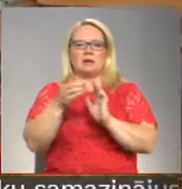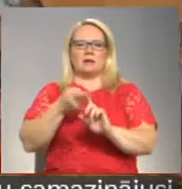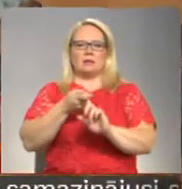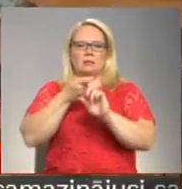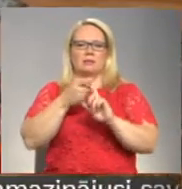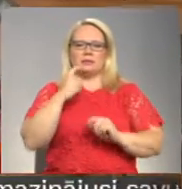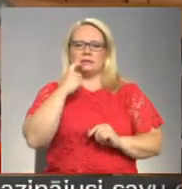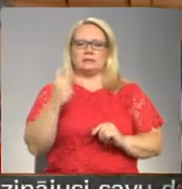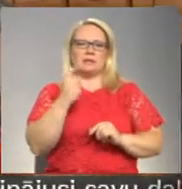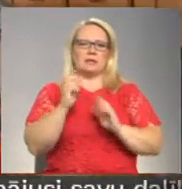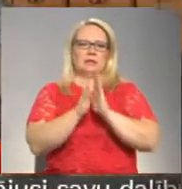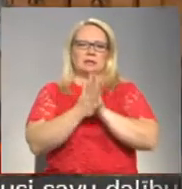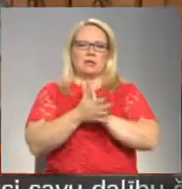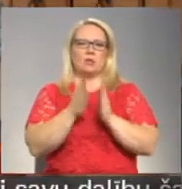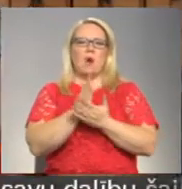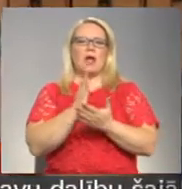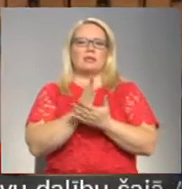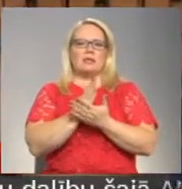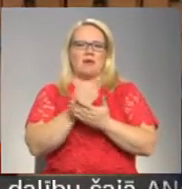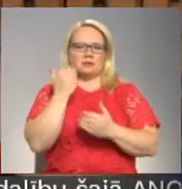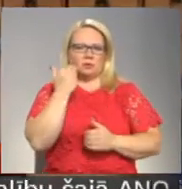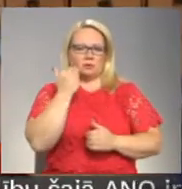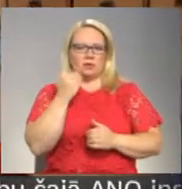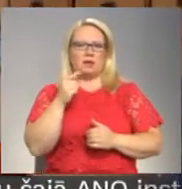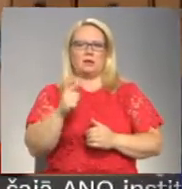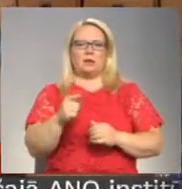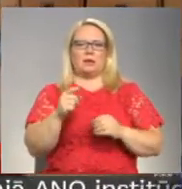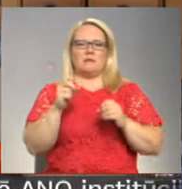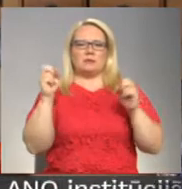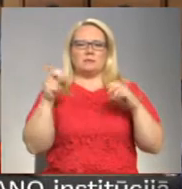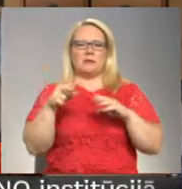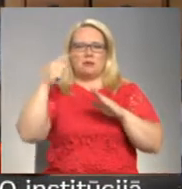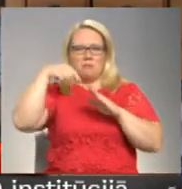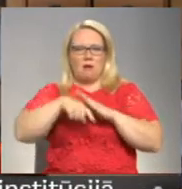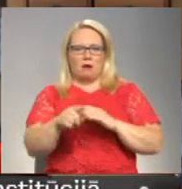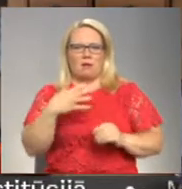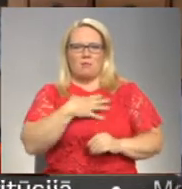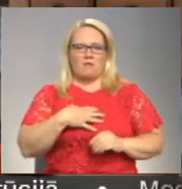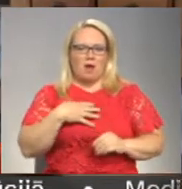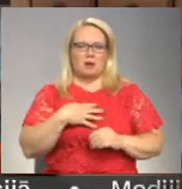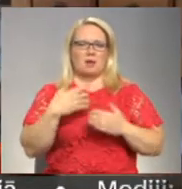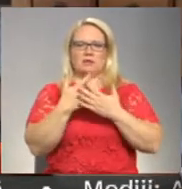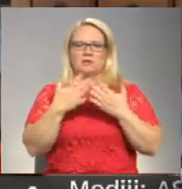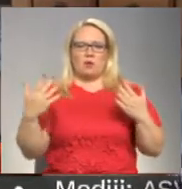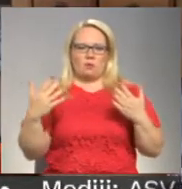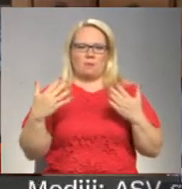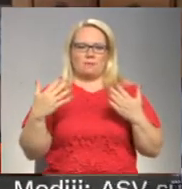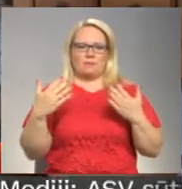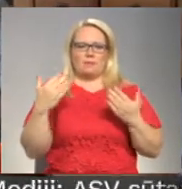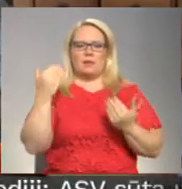cietiesaucumi, no tie nogatavinātie. Tur vajag speciāli pagrabu, tur vajag kaut ko tādu.